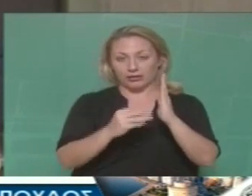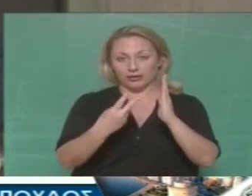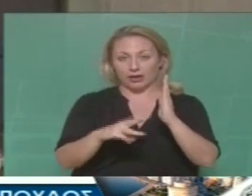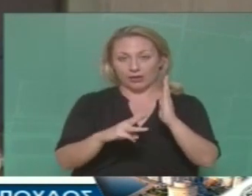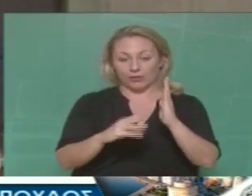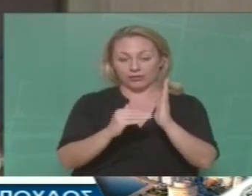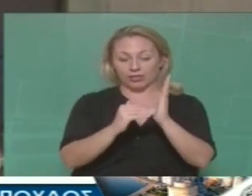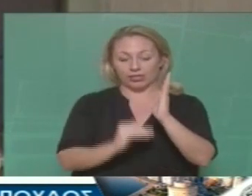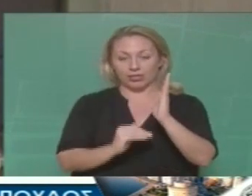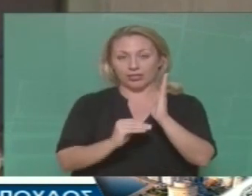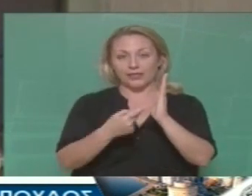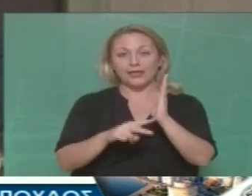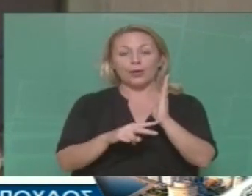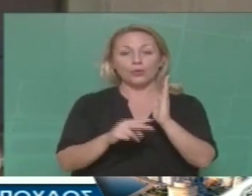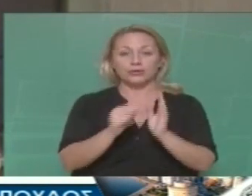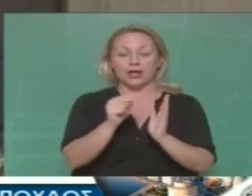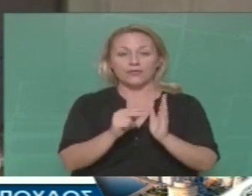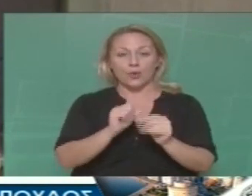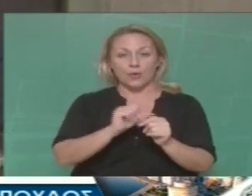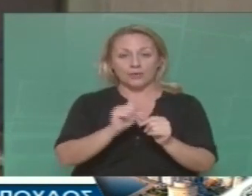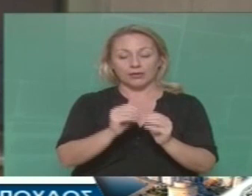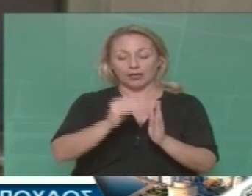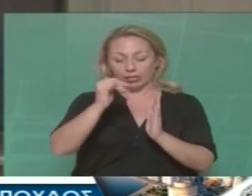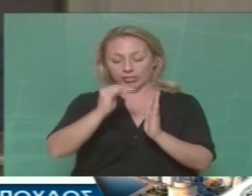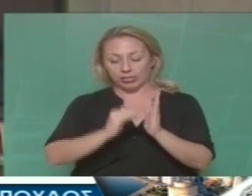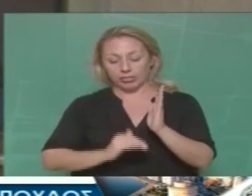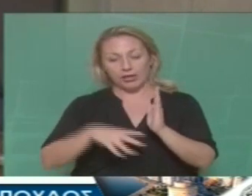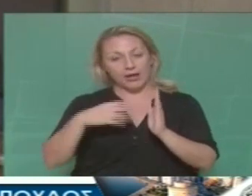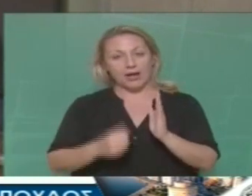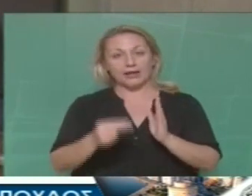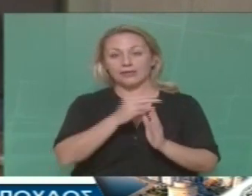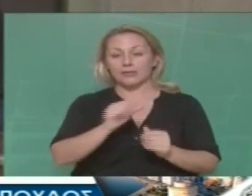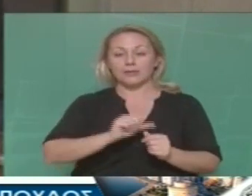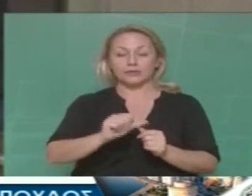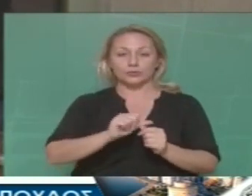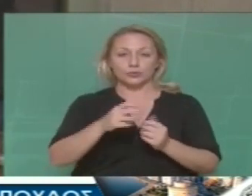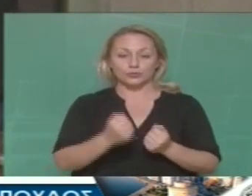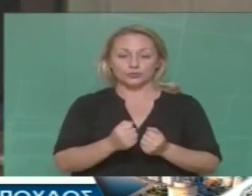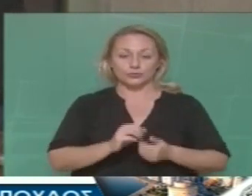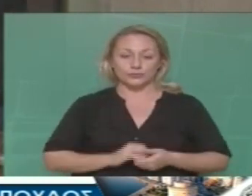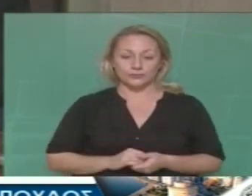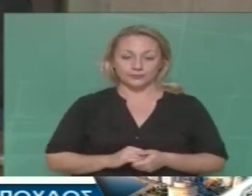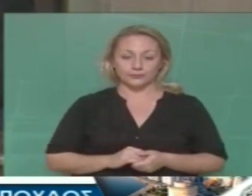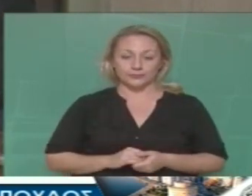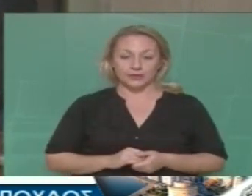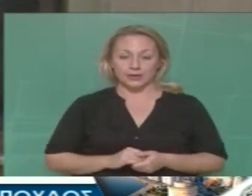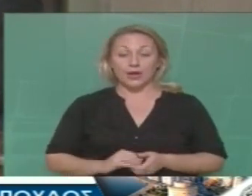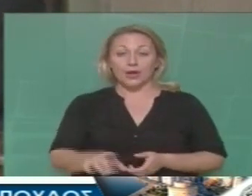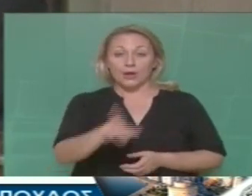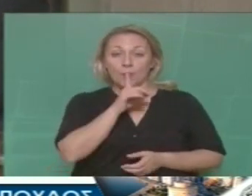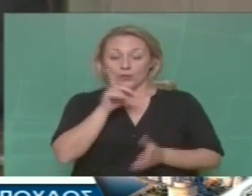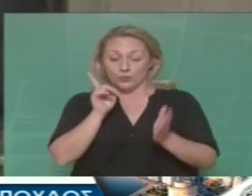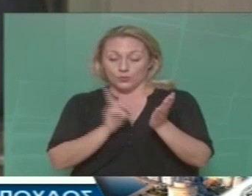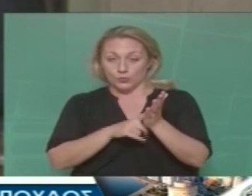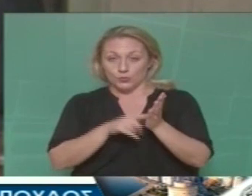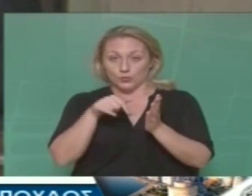πηγαίνουμε στα 200 πια. Και υπάρχει δρόμος ακόμα αναφερόμενος στους μισθούς. Ο ίδιος αυτός νόμος,